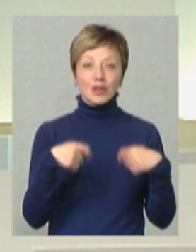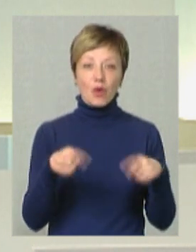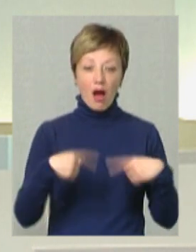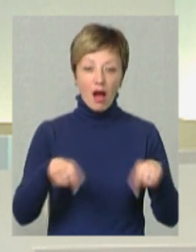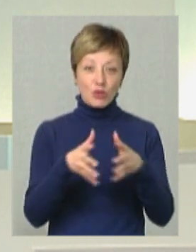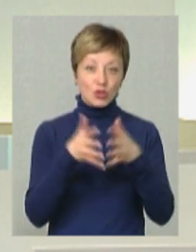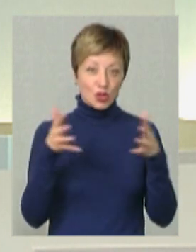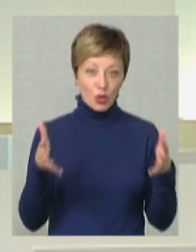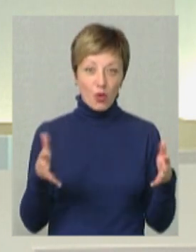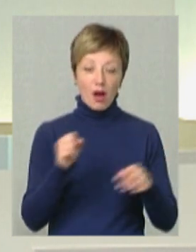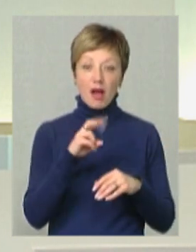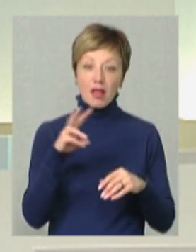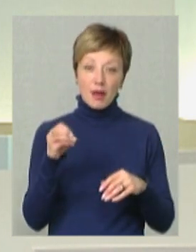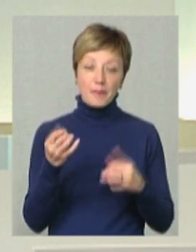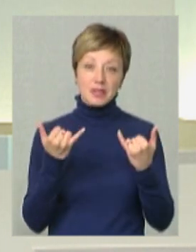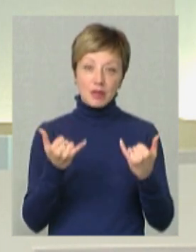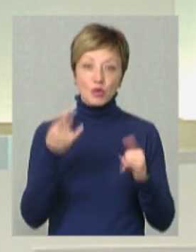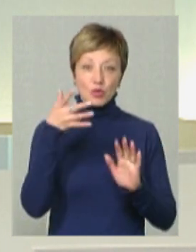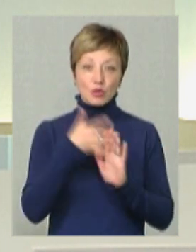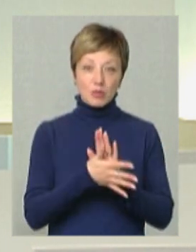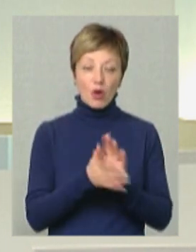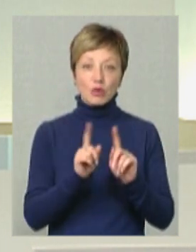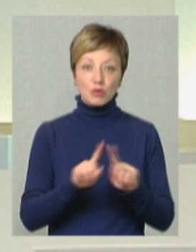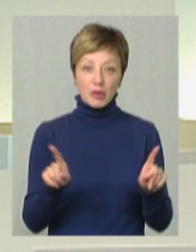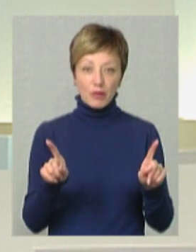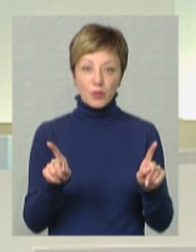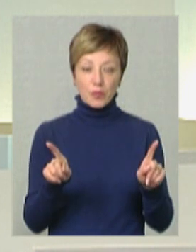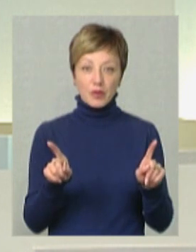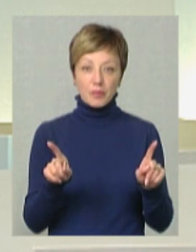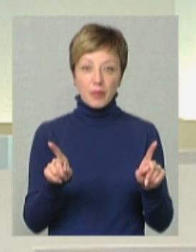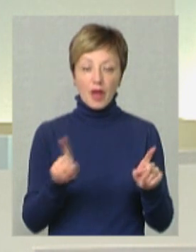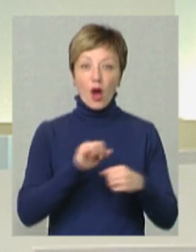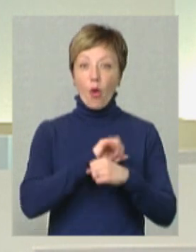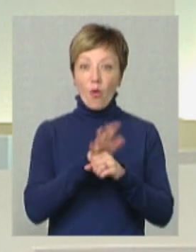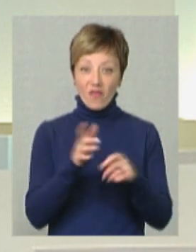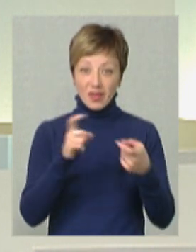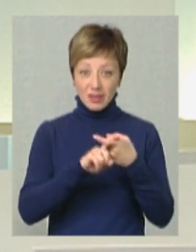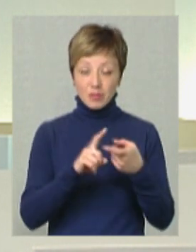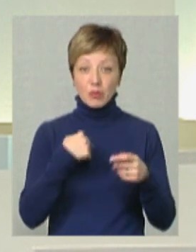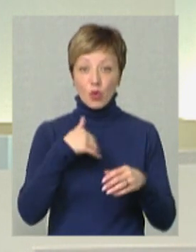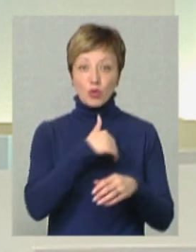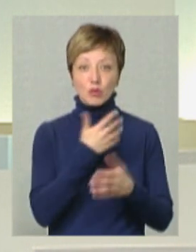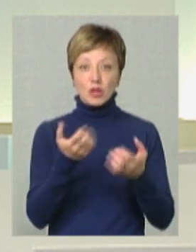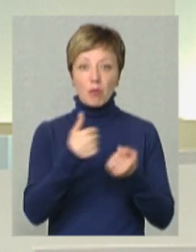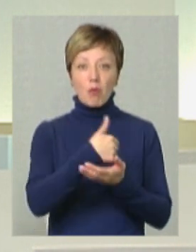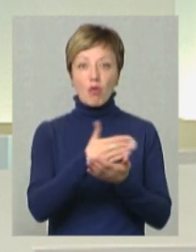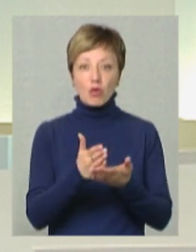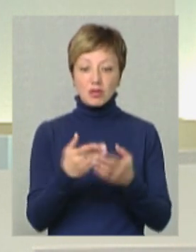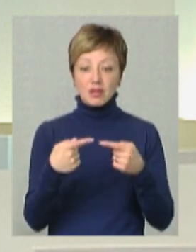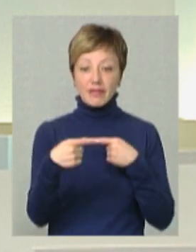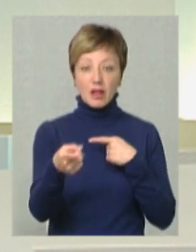достатньо широка, але ми зараз розуміємо, особливо з ковідом, що ми хочемо отримувати послуги